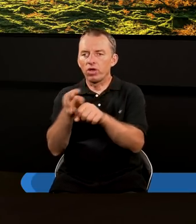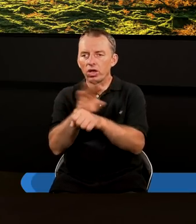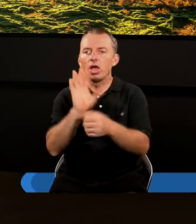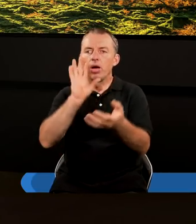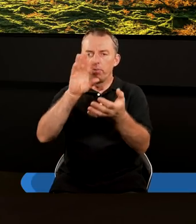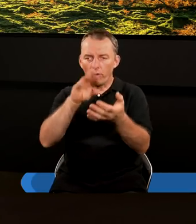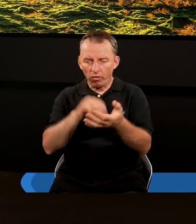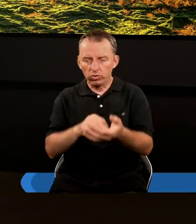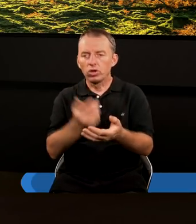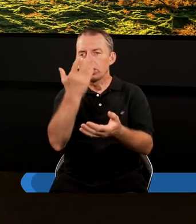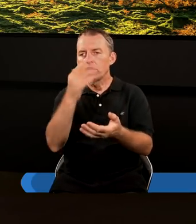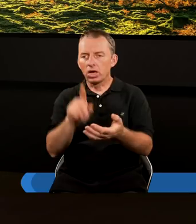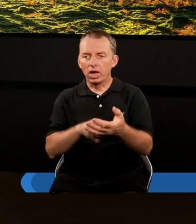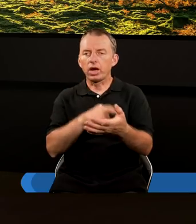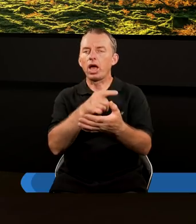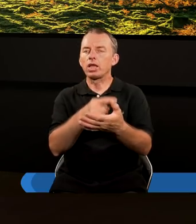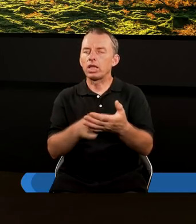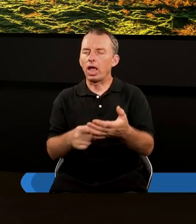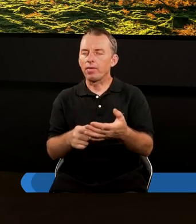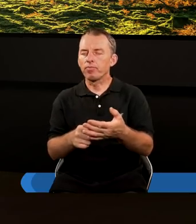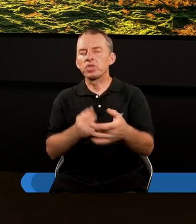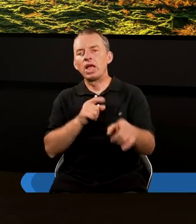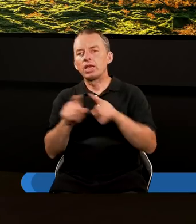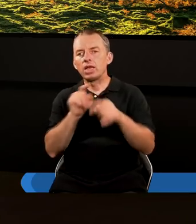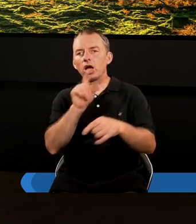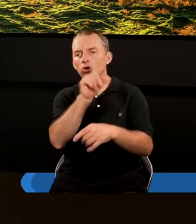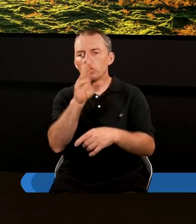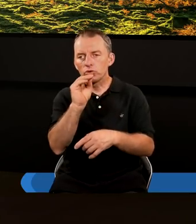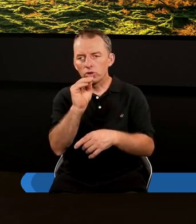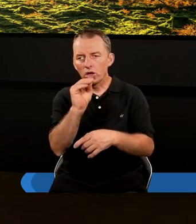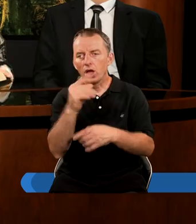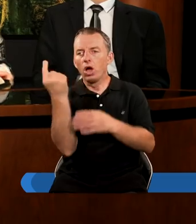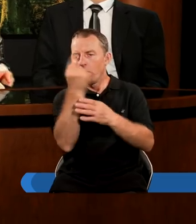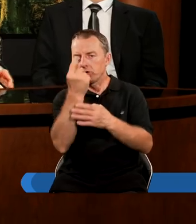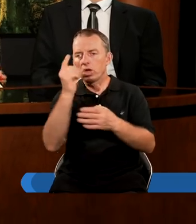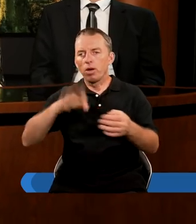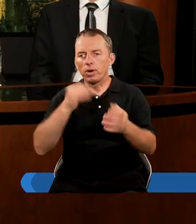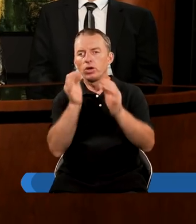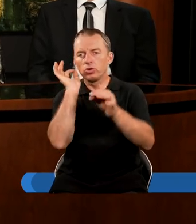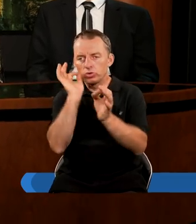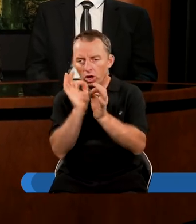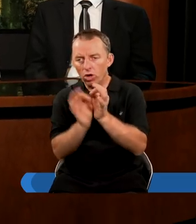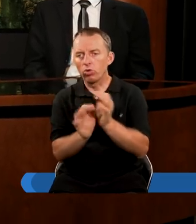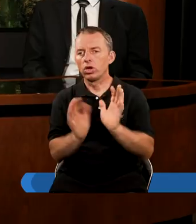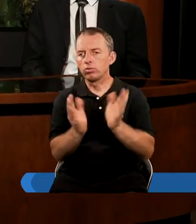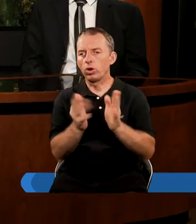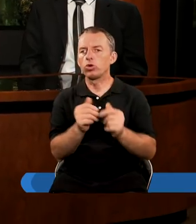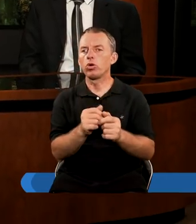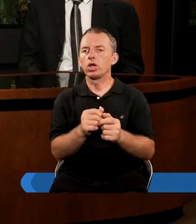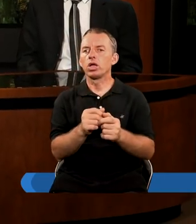powtórzone kilka razy. To znaczy, że jakby ostrzegał nas Pan Bóg w szczególny sposób,